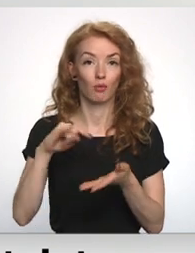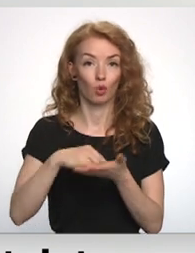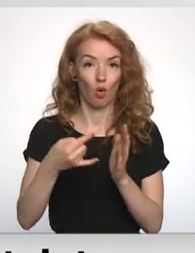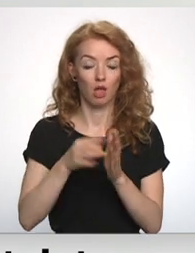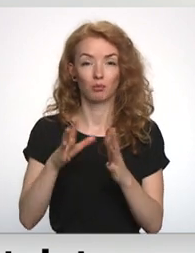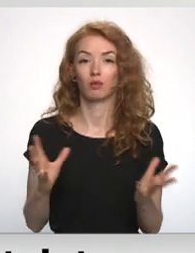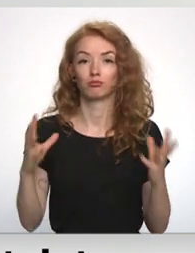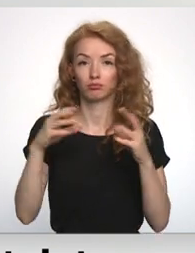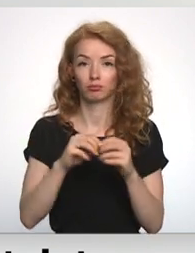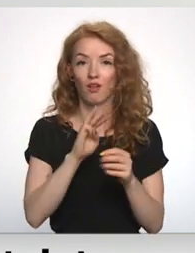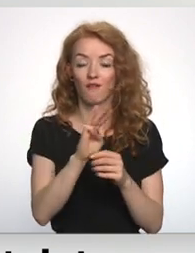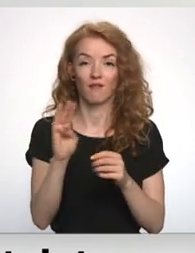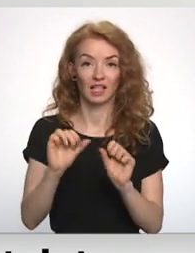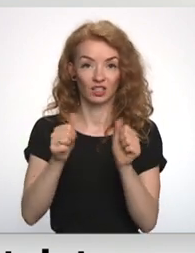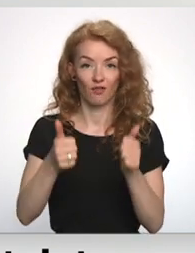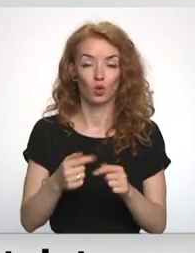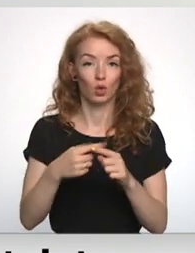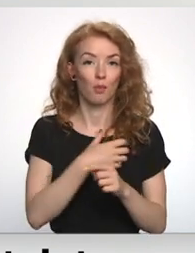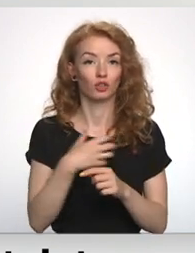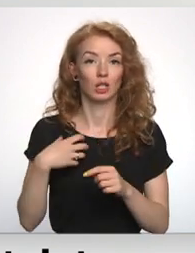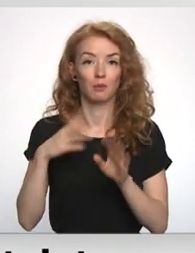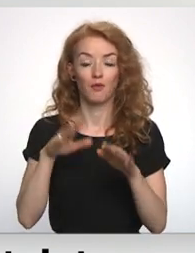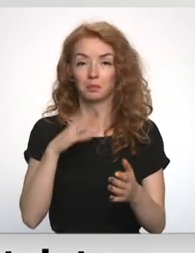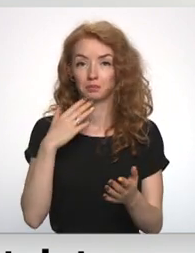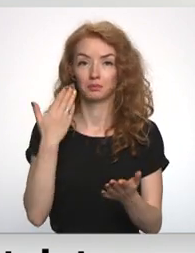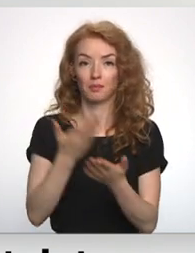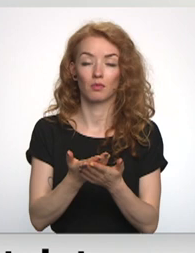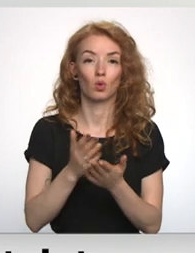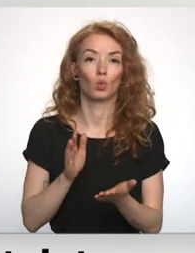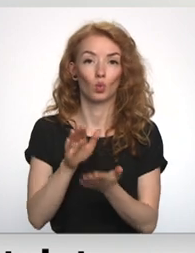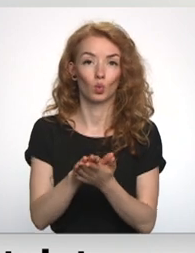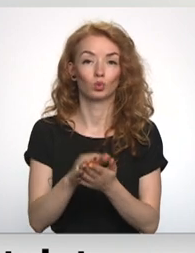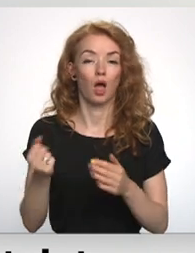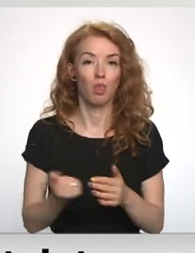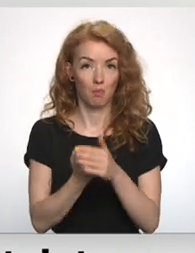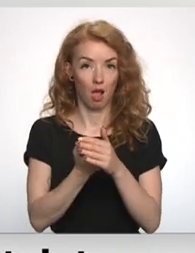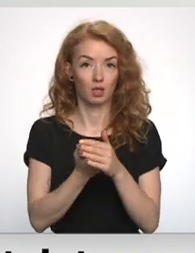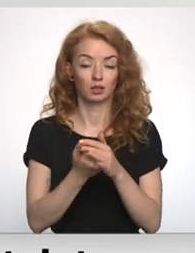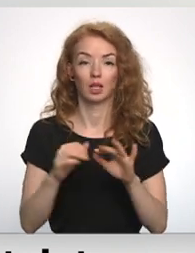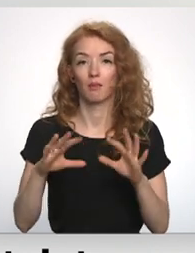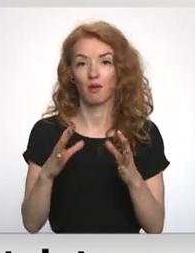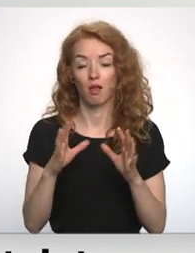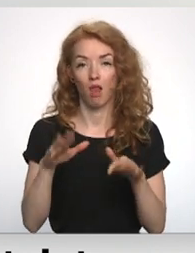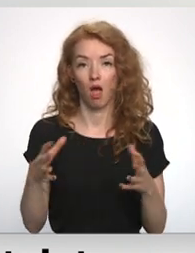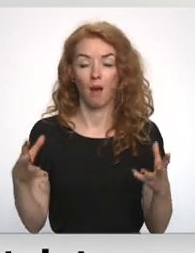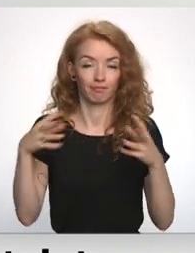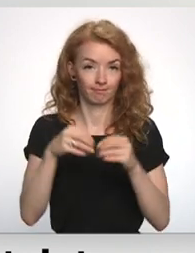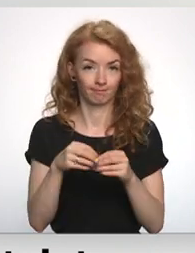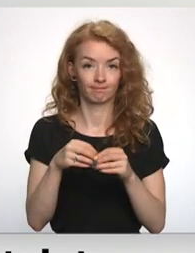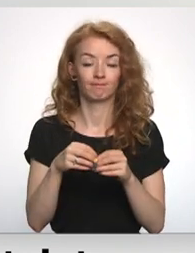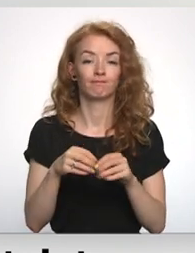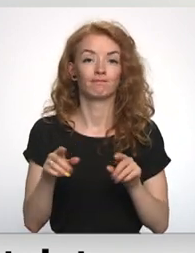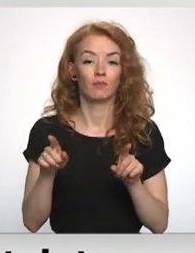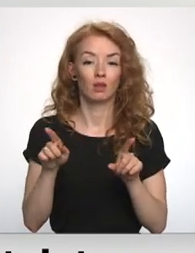mājaslapu izreidu un kur pašvaldības varēja pieteikties arī uz šiem atbalstiem, lai apvienošanās ietvaros